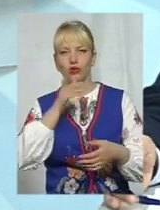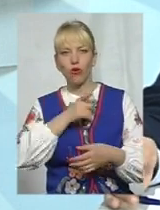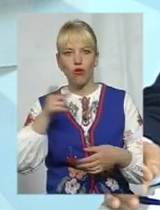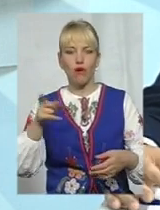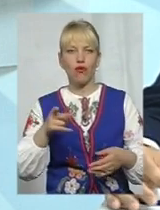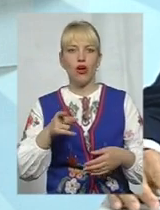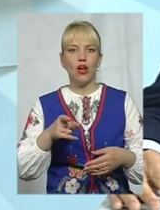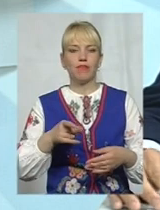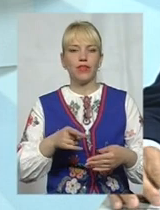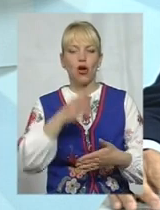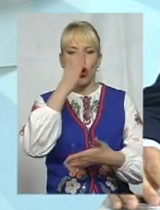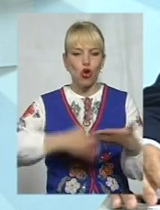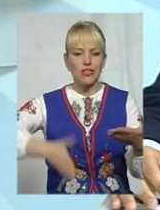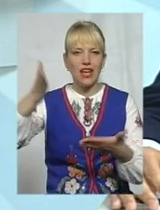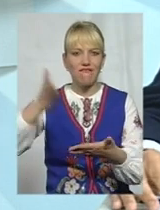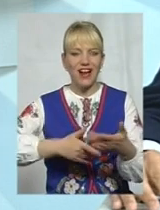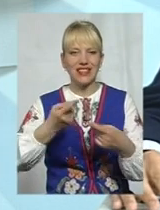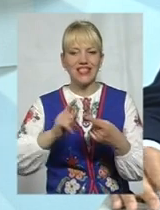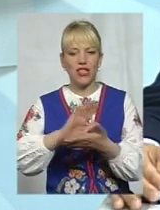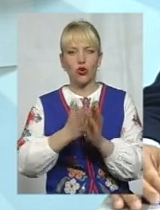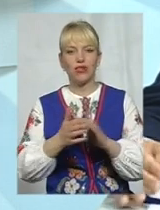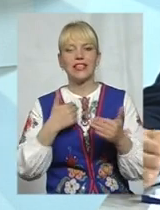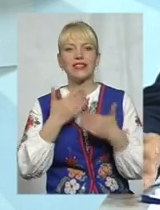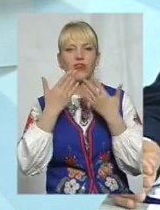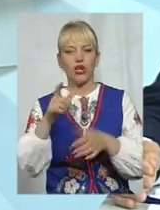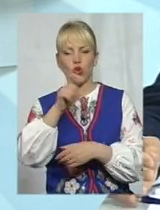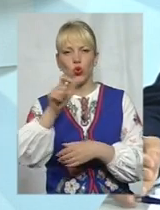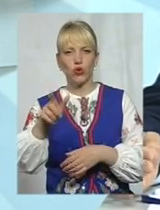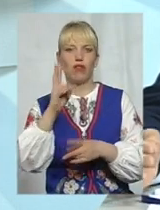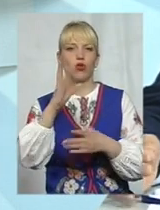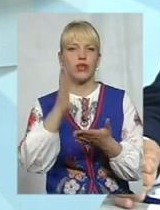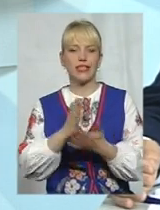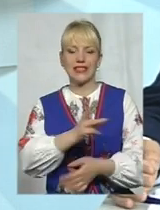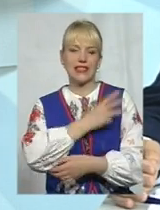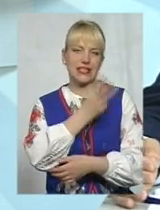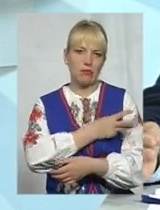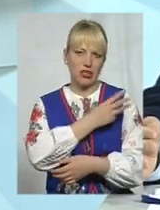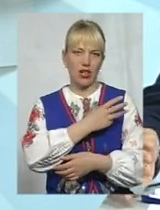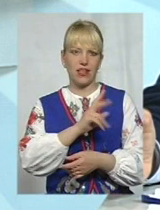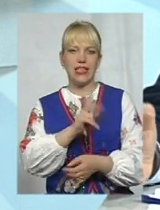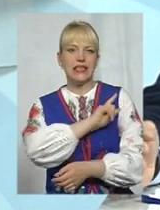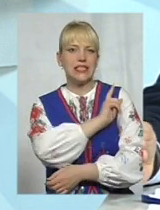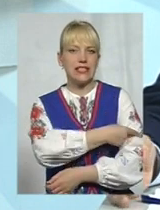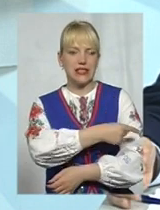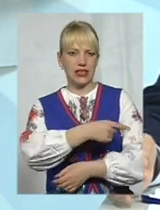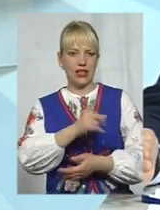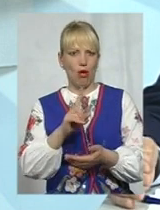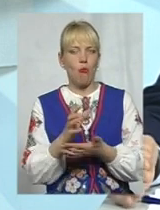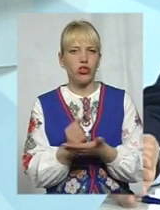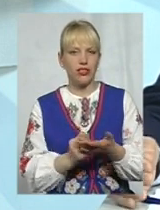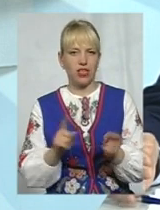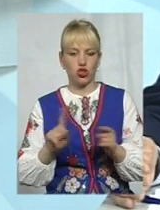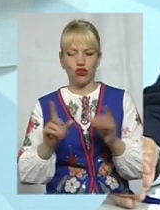небайдужих хмельничан. Якщо у когось є сили, у когось є потенціал, у когось є бажання, наприклад, дійсно, разом, спільно